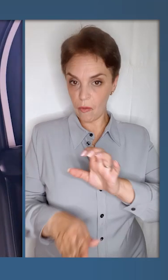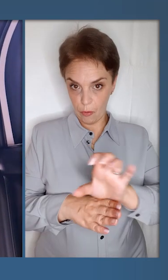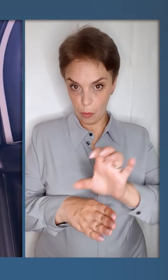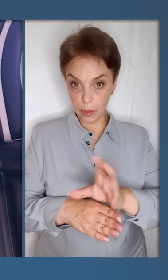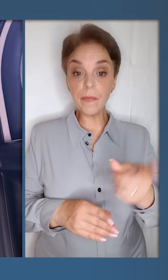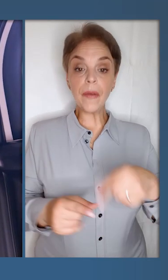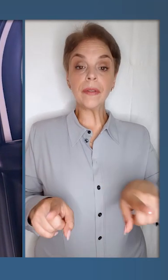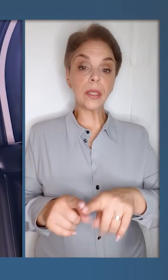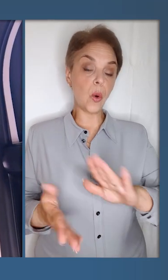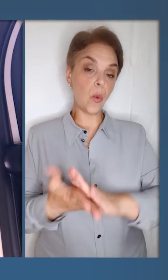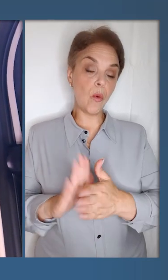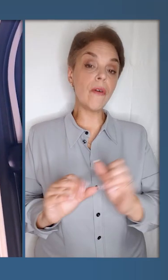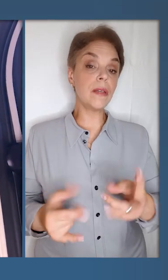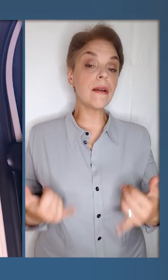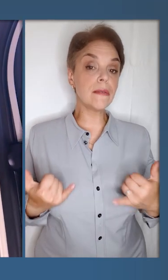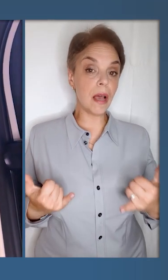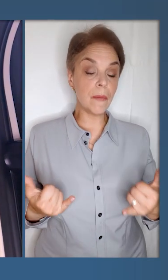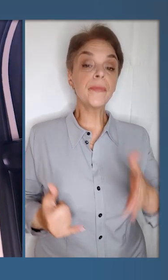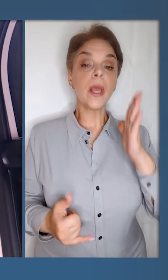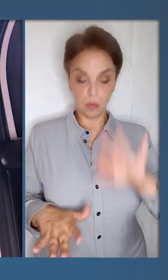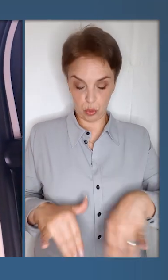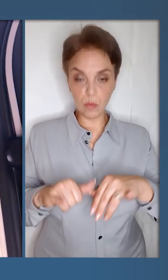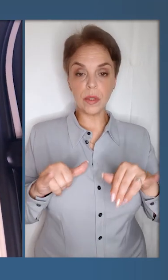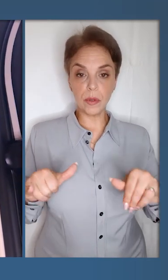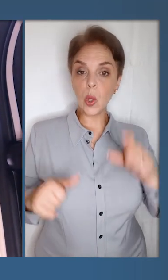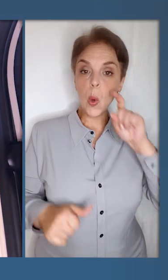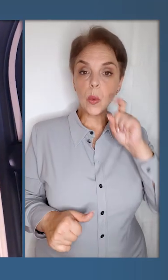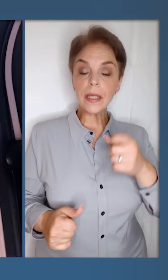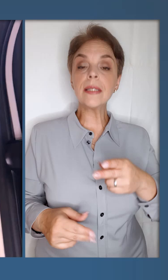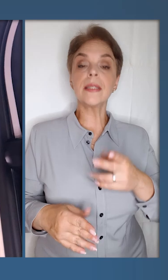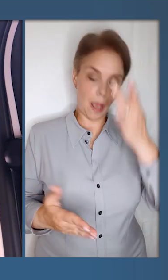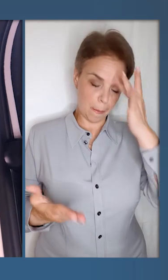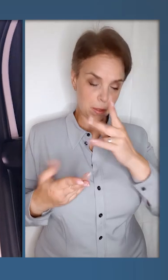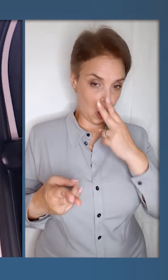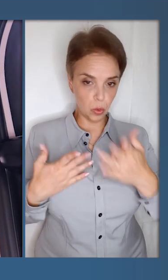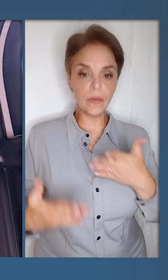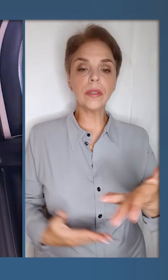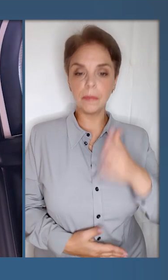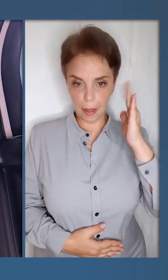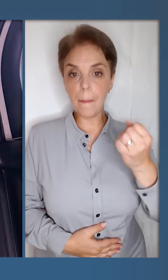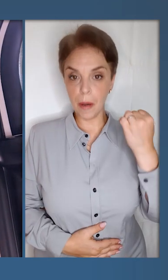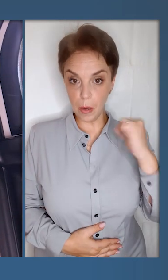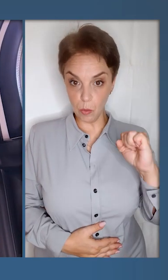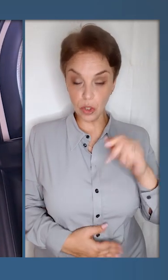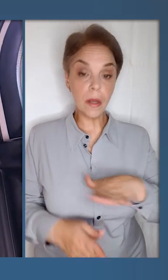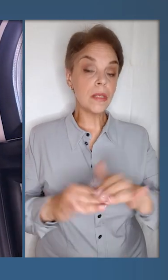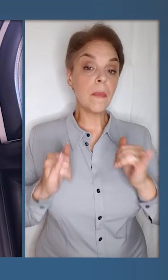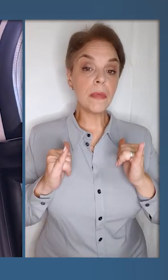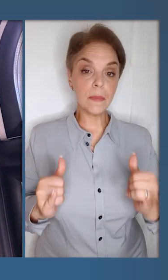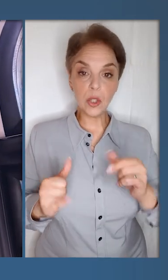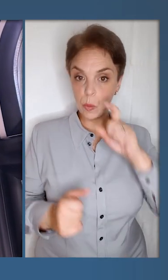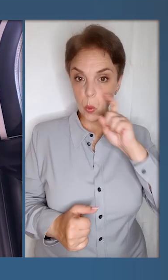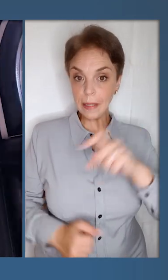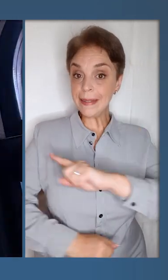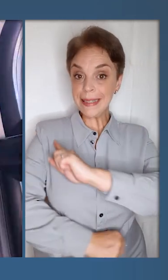військовий виробництв. Навіть в таких умовах, як зараз. І будемо збільшувати. Українська мета очевидна, ми переможемо. Та